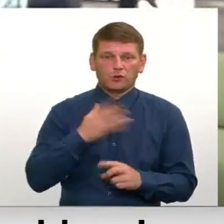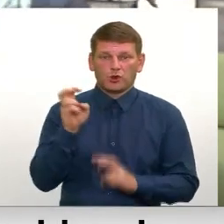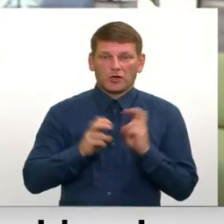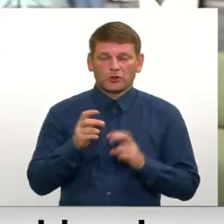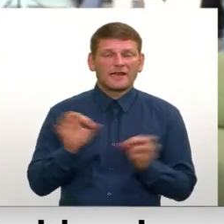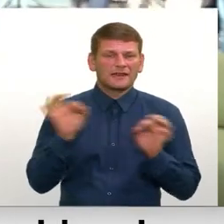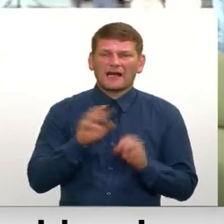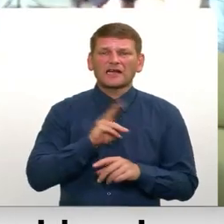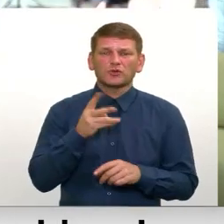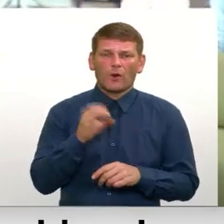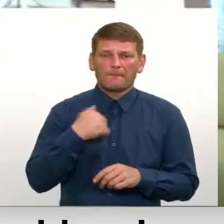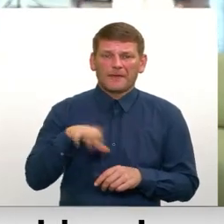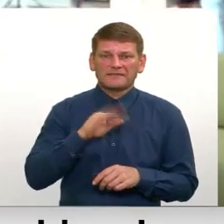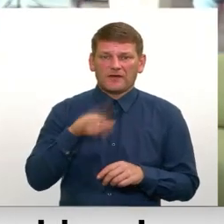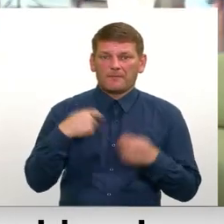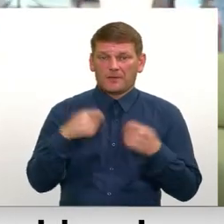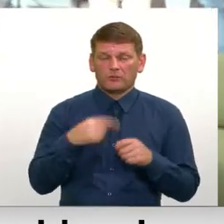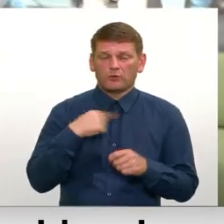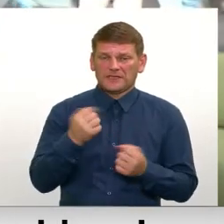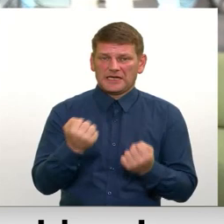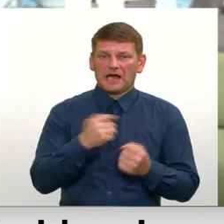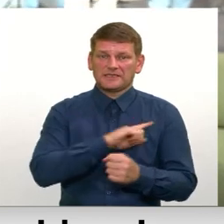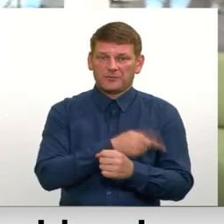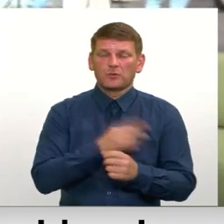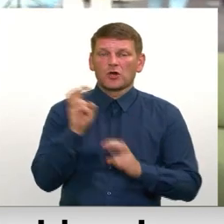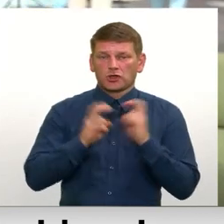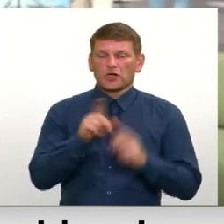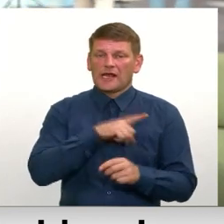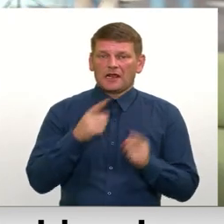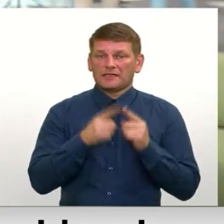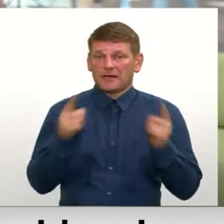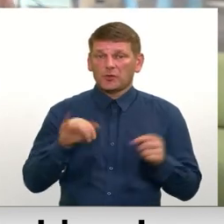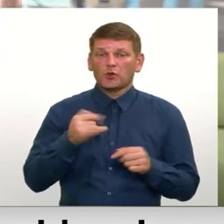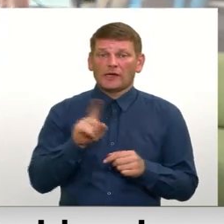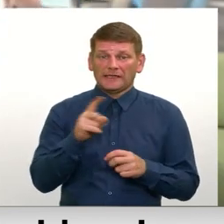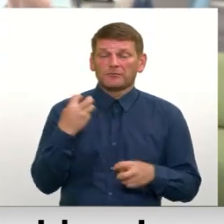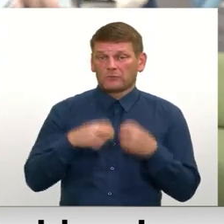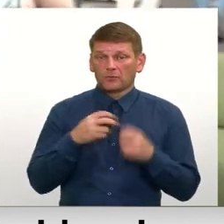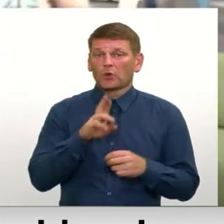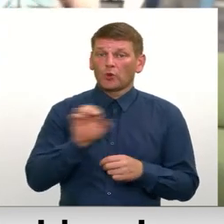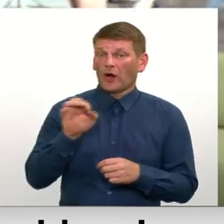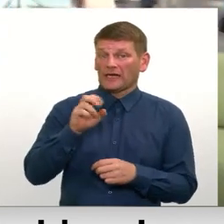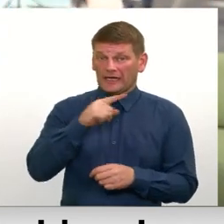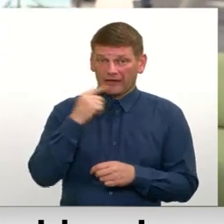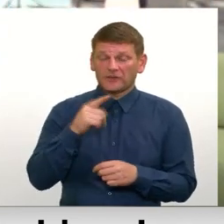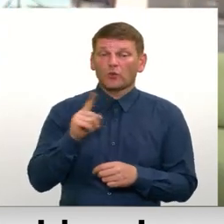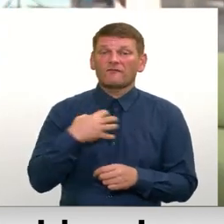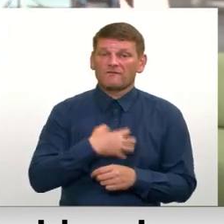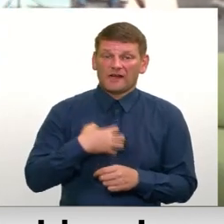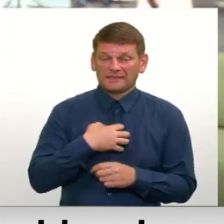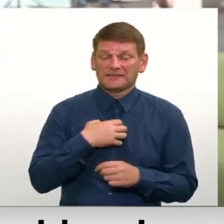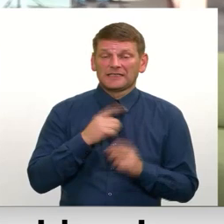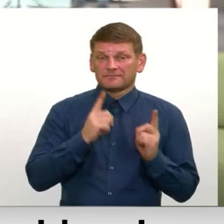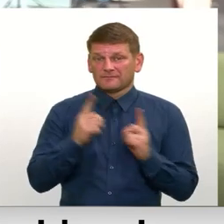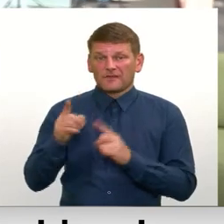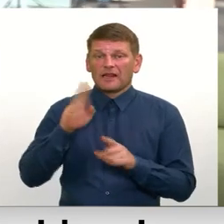Nekas, ko mēs arī varam pārdot. Mums ir jāstiprina mūsu ražošana ilgtermiņā, jo ir izaicinājums šobrīd no Krievijas un vajadzīgas dekādas, lai